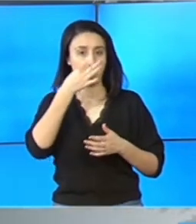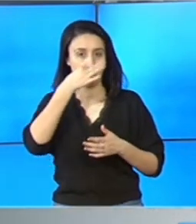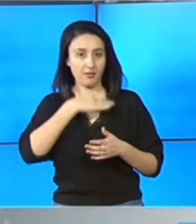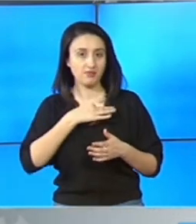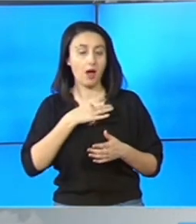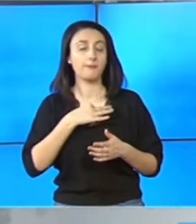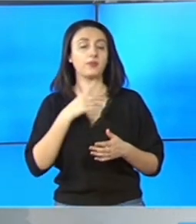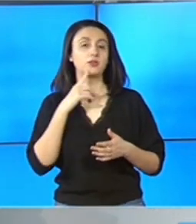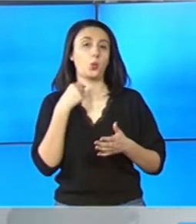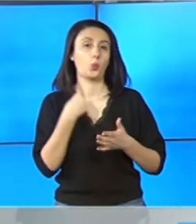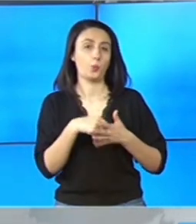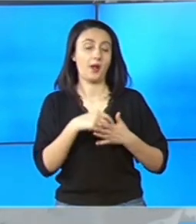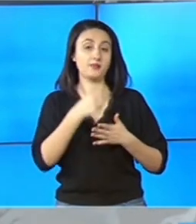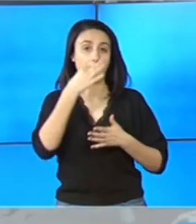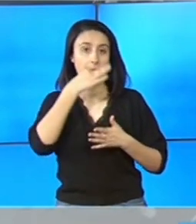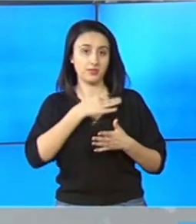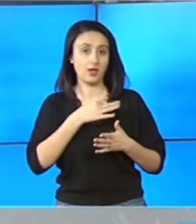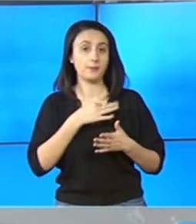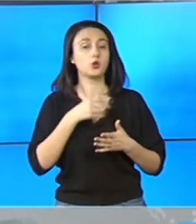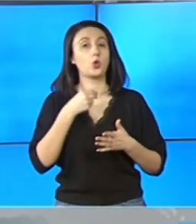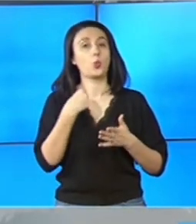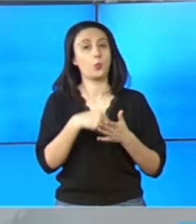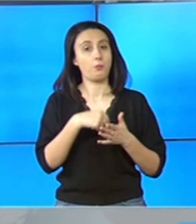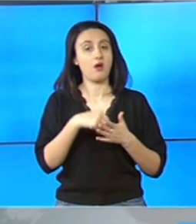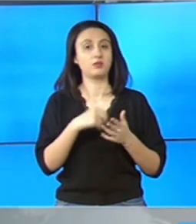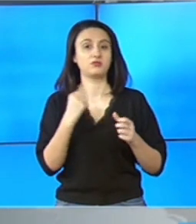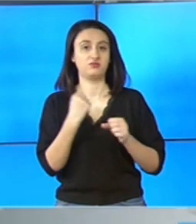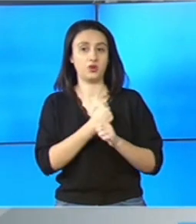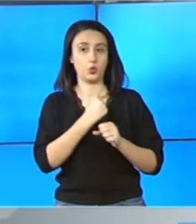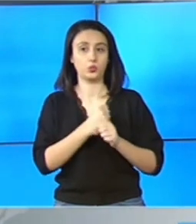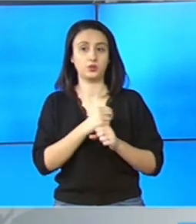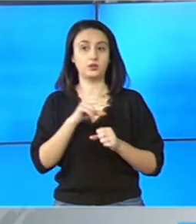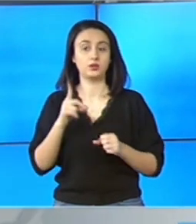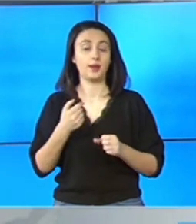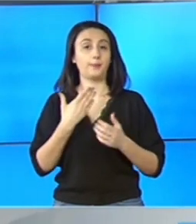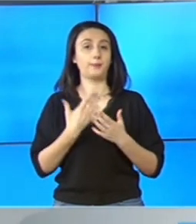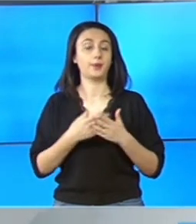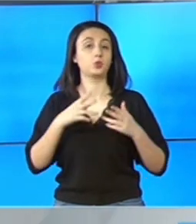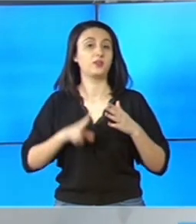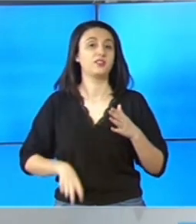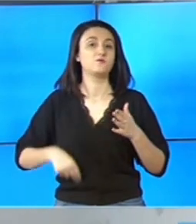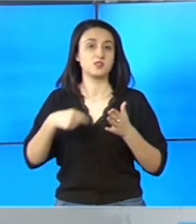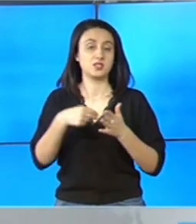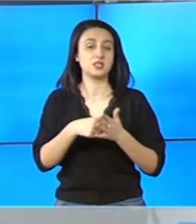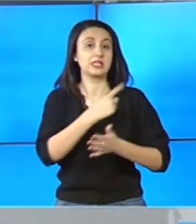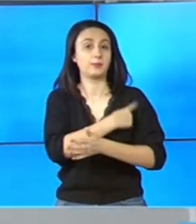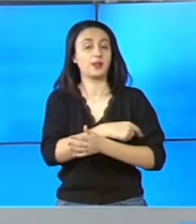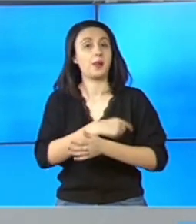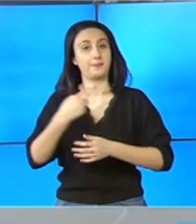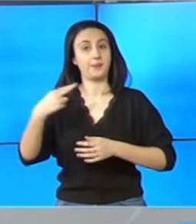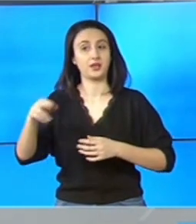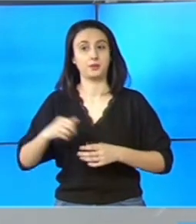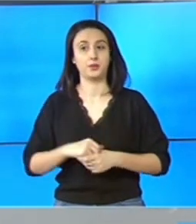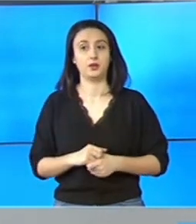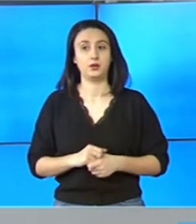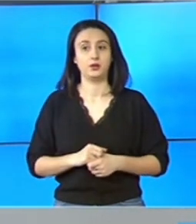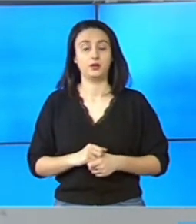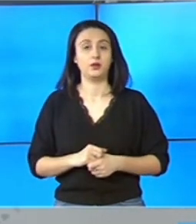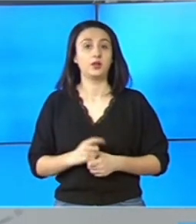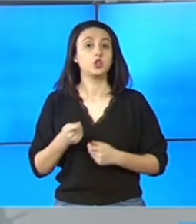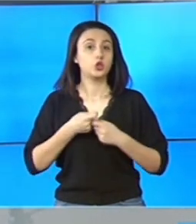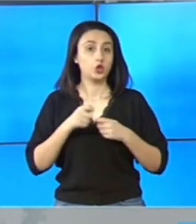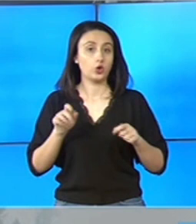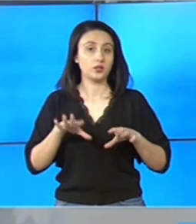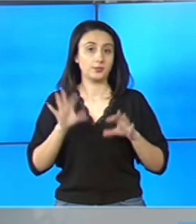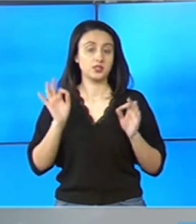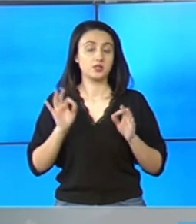medicamente, la achizițiile făcute pentru investiții în spitale și așa mai departe. Aproape peste tot